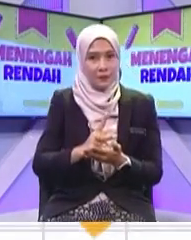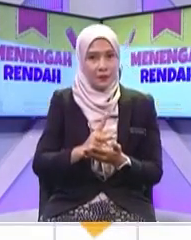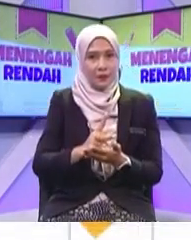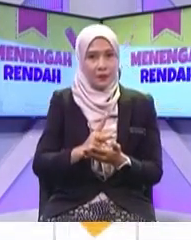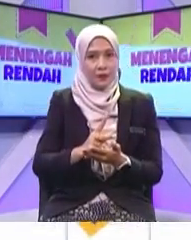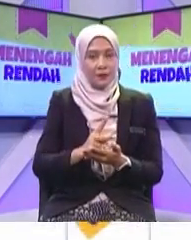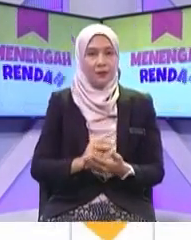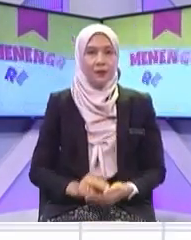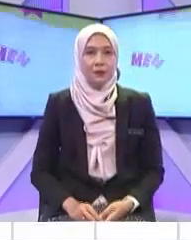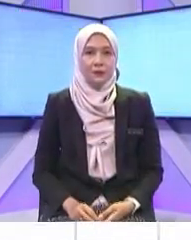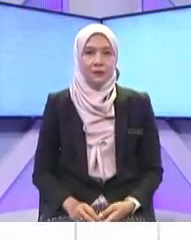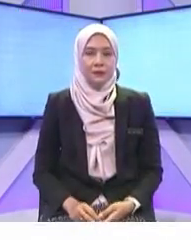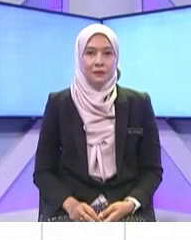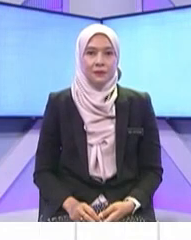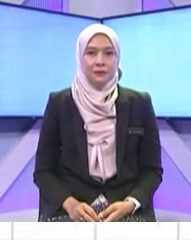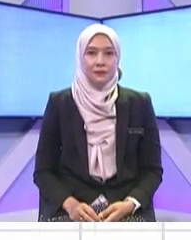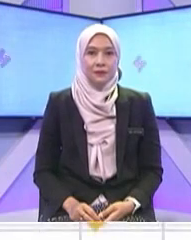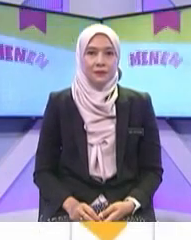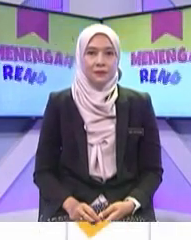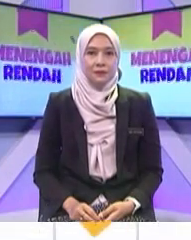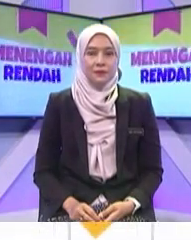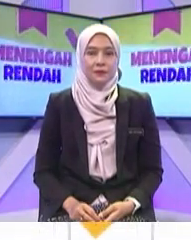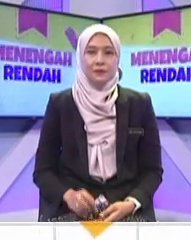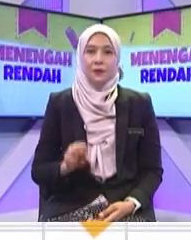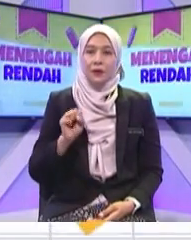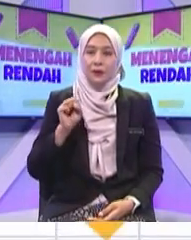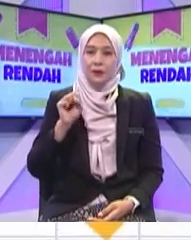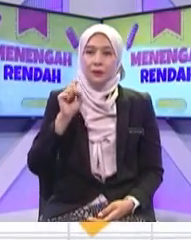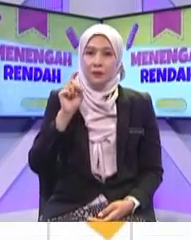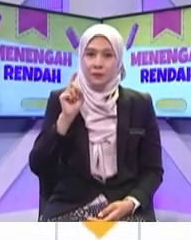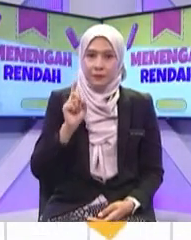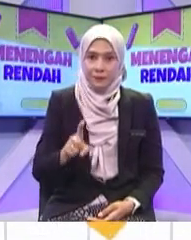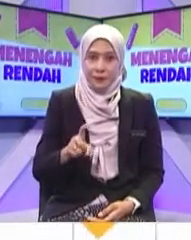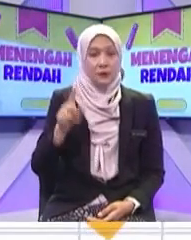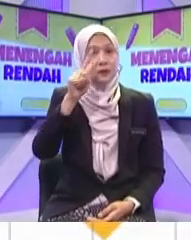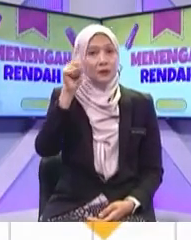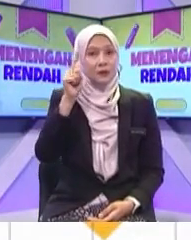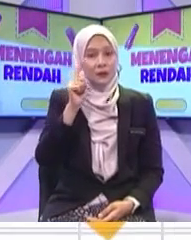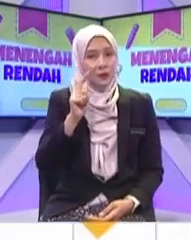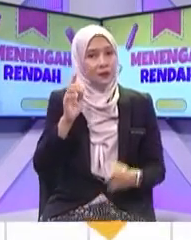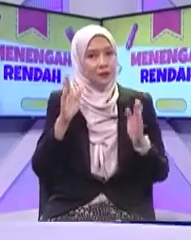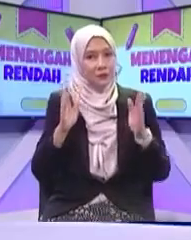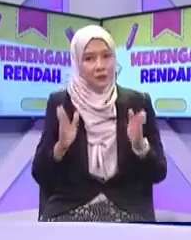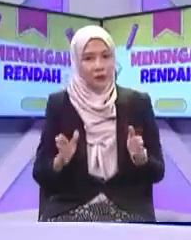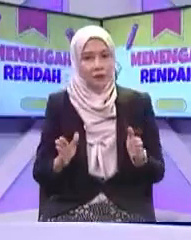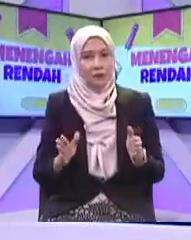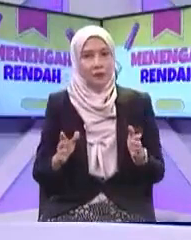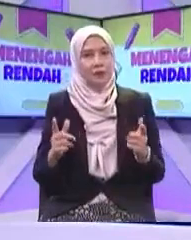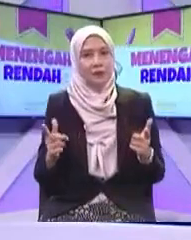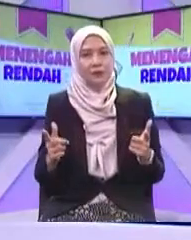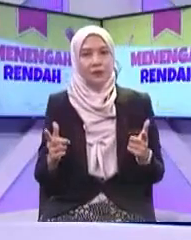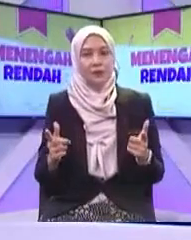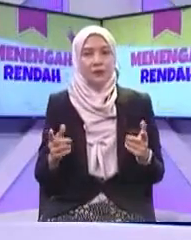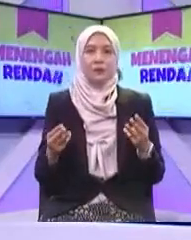dulu kalau betul benda tu sahih kita percaya tapi untuk Abang Ifan kan ada tips lah kalau nak buat